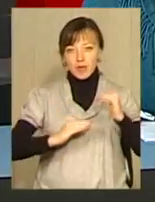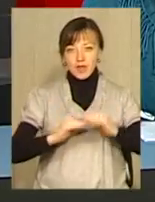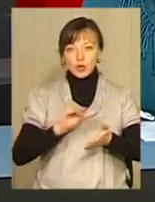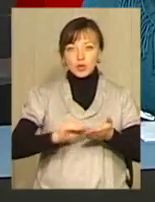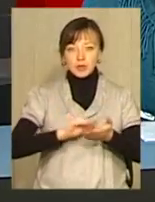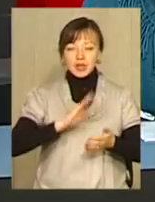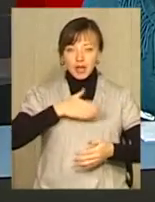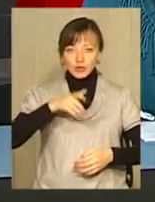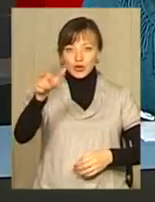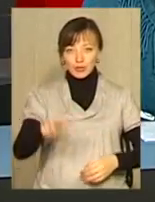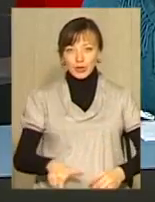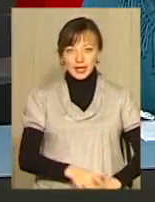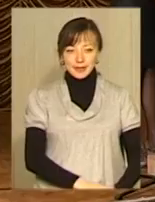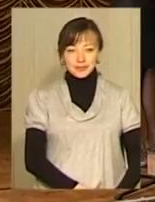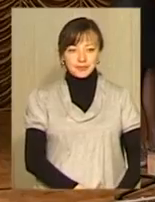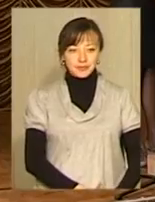сюжеті Раїси Токар.